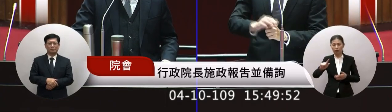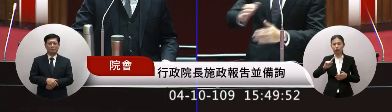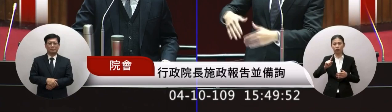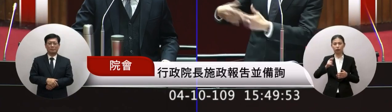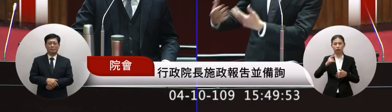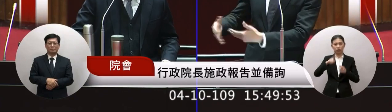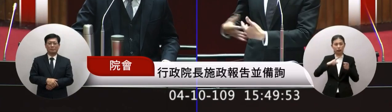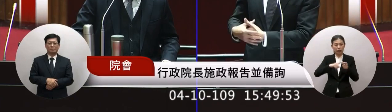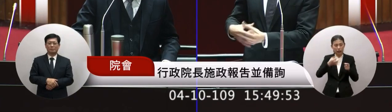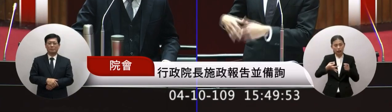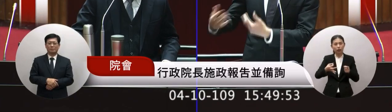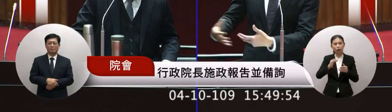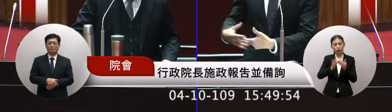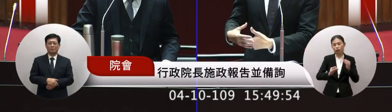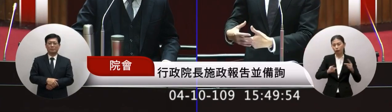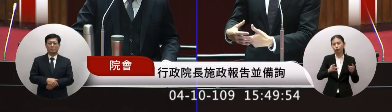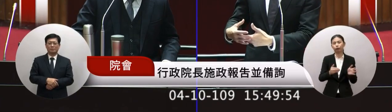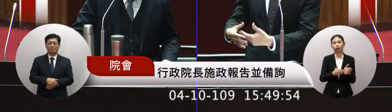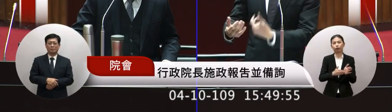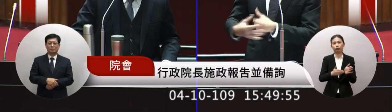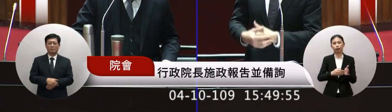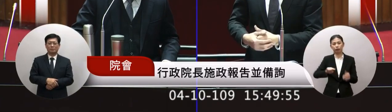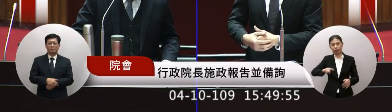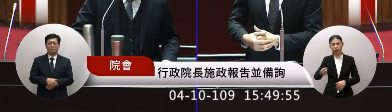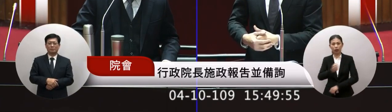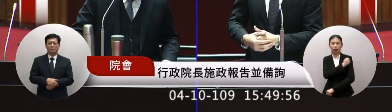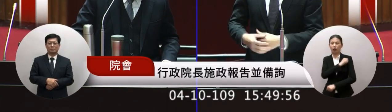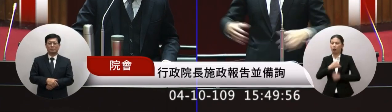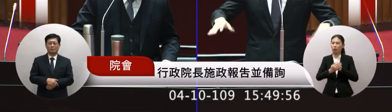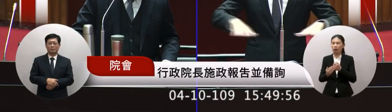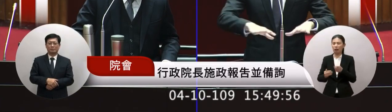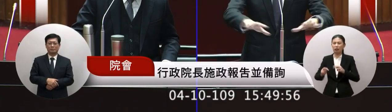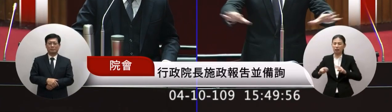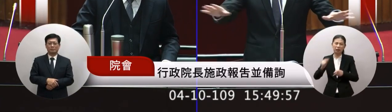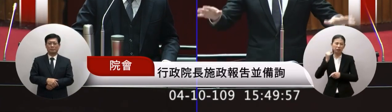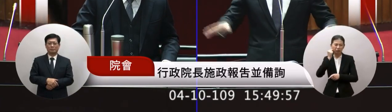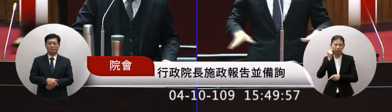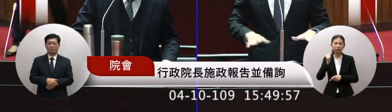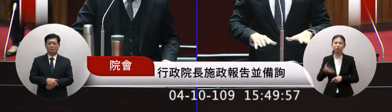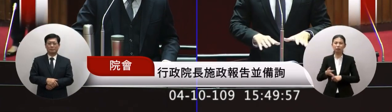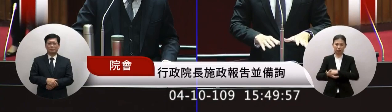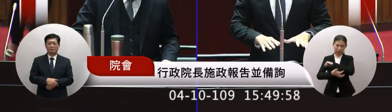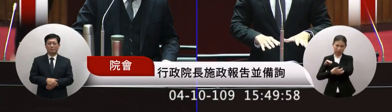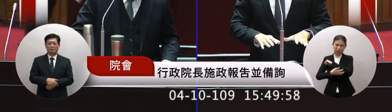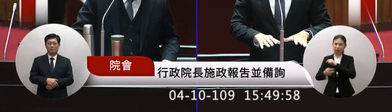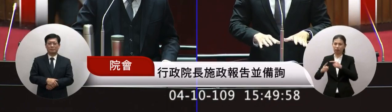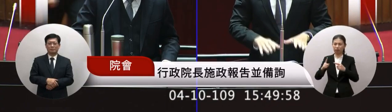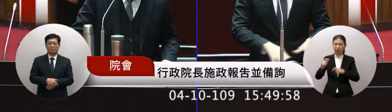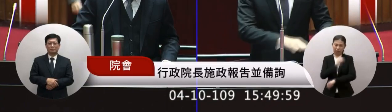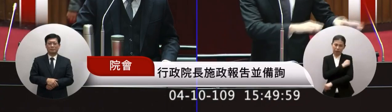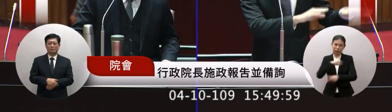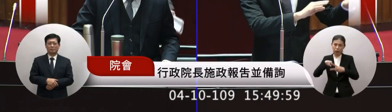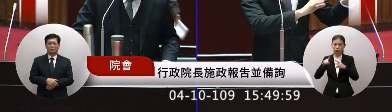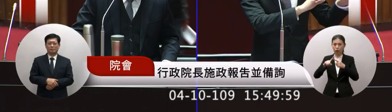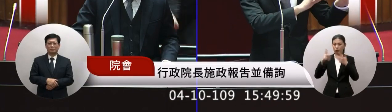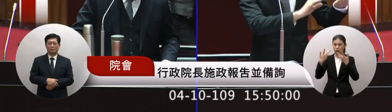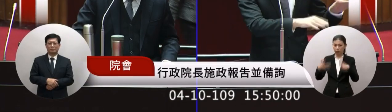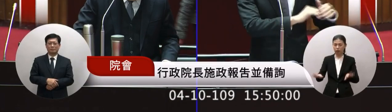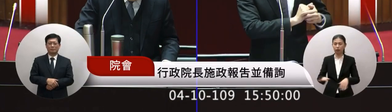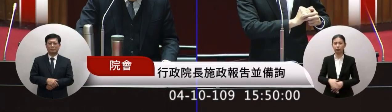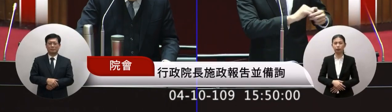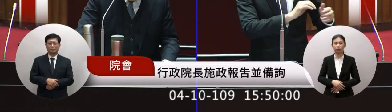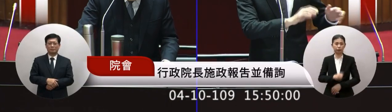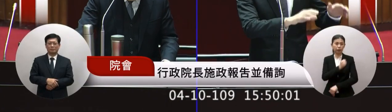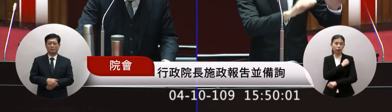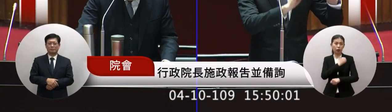接下來老婆的年金一定是更低因為老公的人數比較多尤其現在老婆的